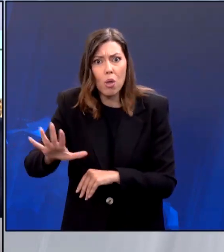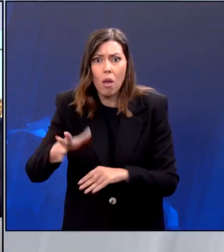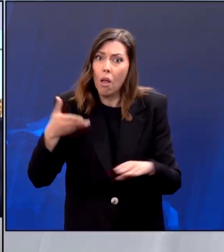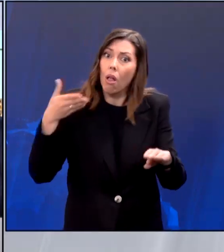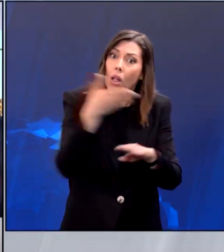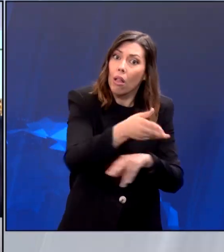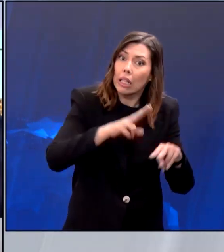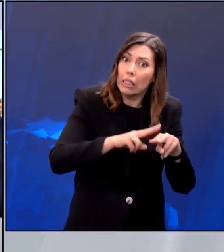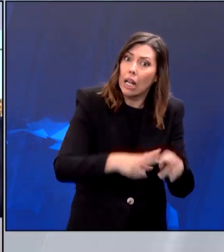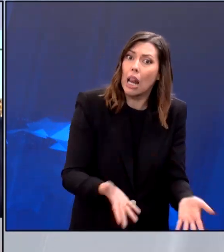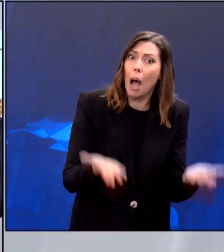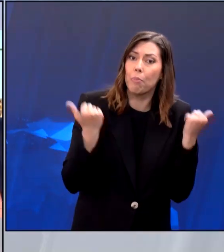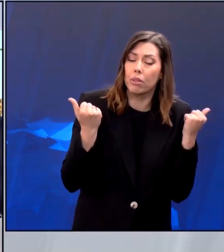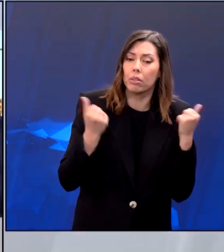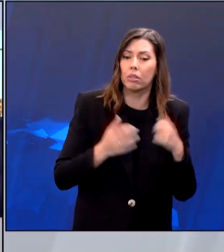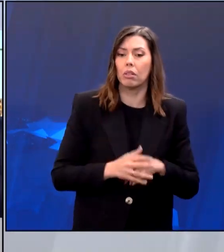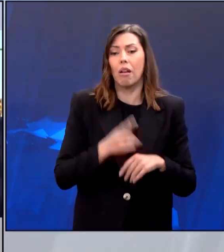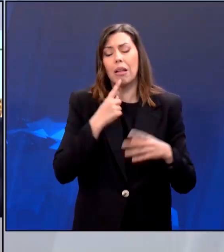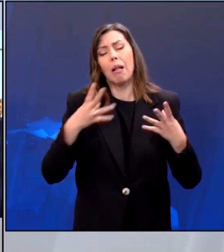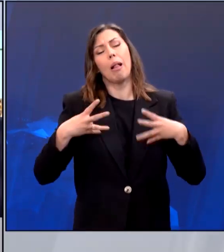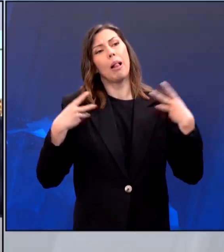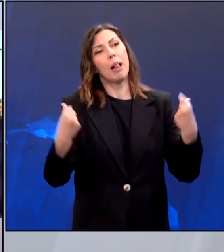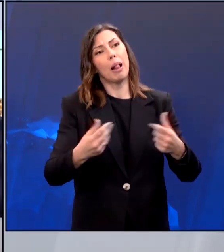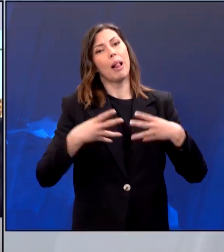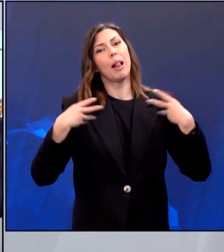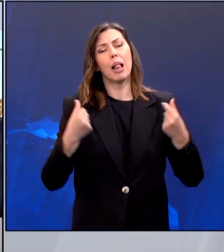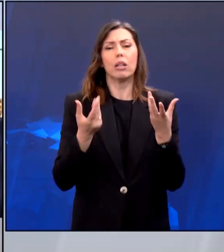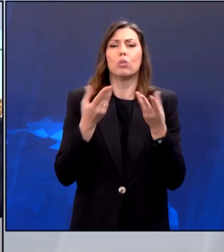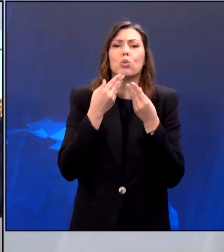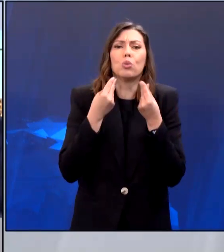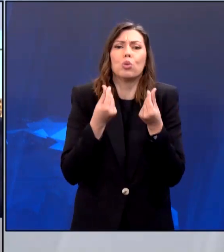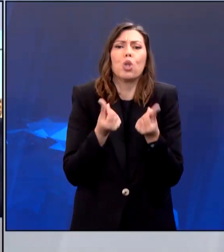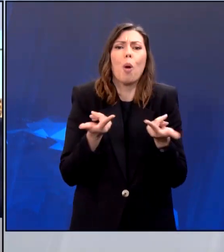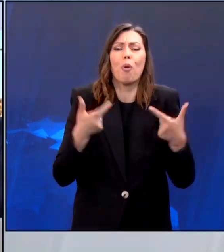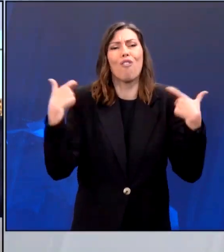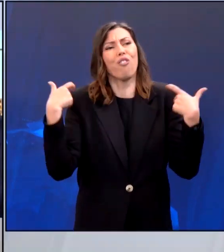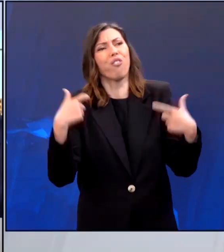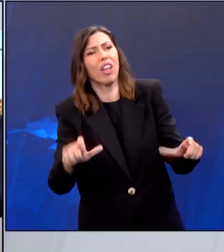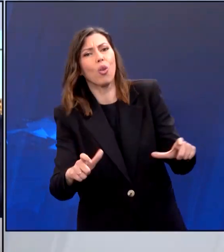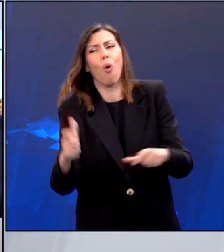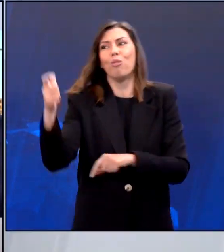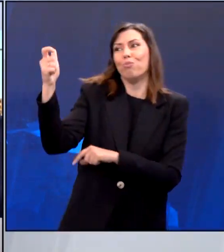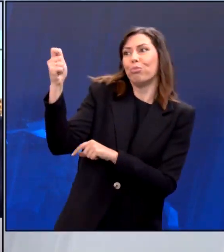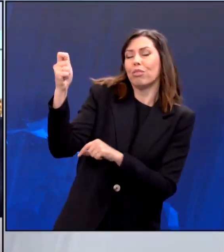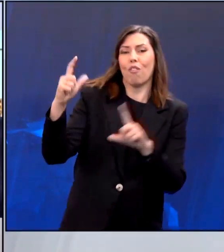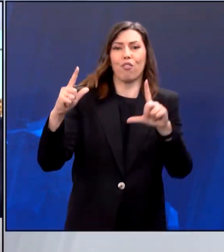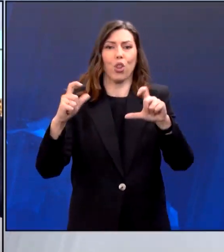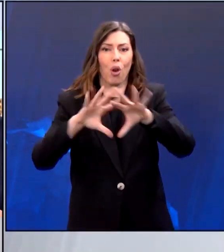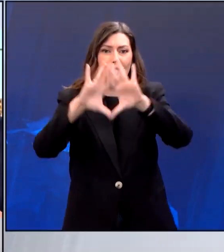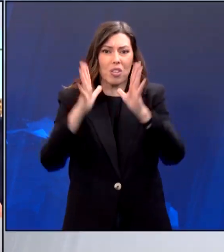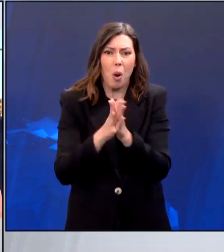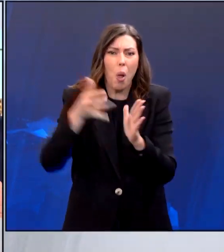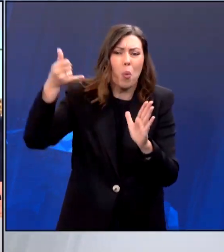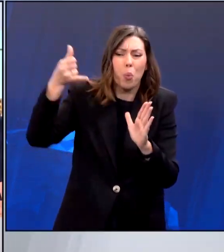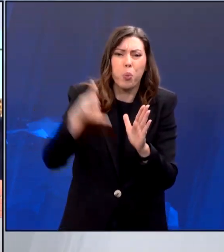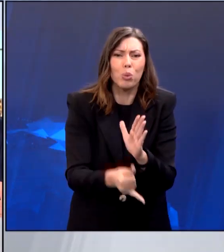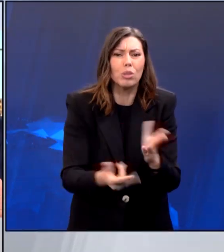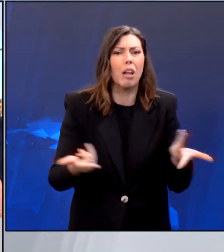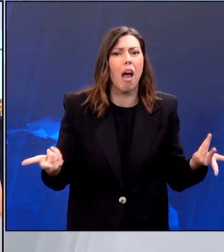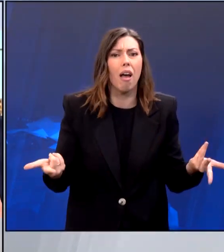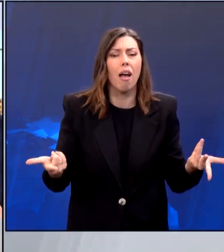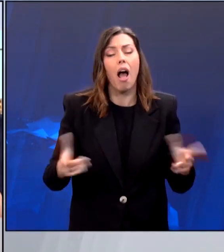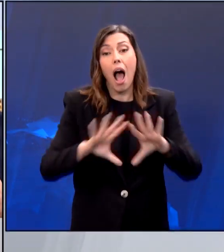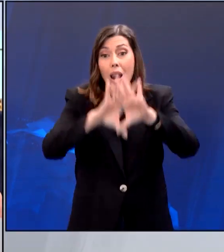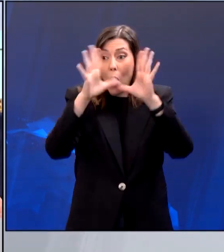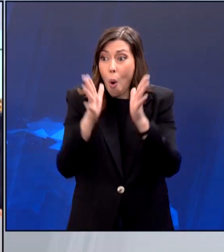οποίος ασκεί πολιτική μόνο με selfies και βίντεο, τα οποία καλά είναι αρκεί να συνοδεύουν από περιεχόμενο, όταν αυτό όμως πηγαίνει